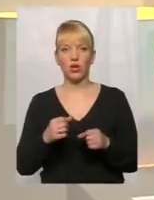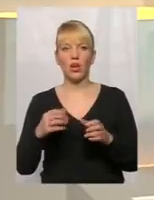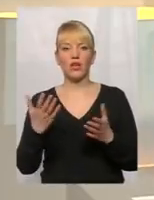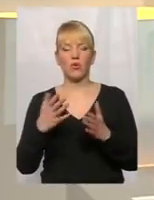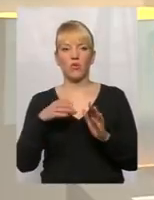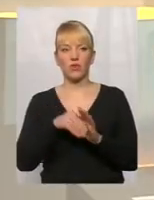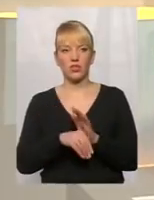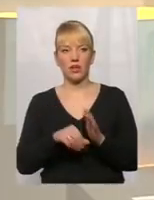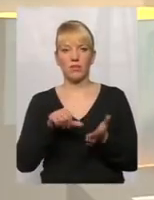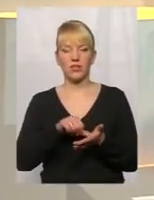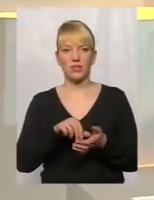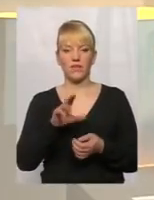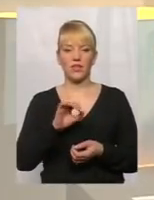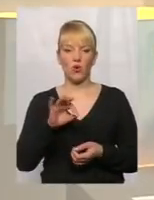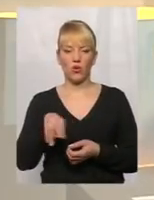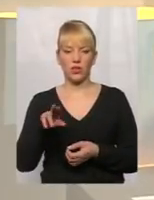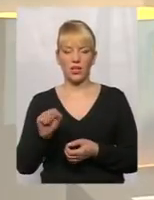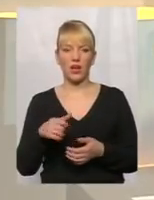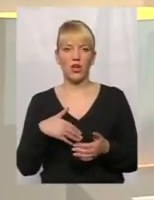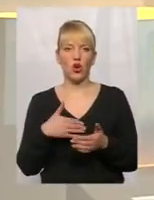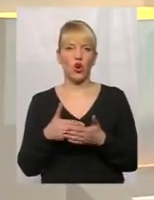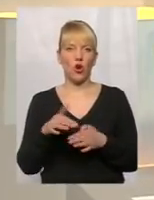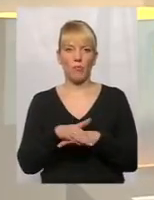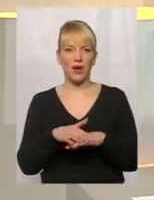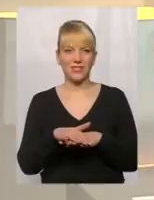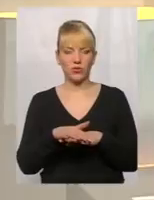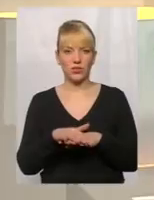вийшли представники і ОДА, і громадськості.